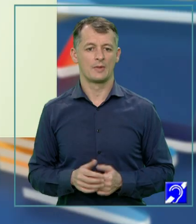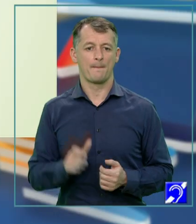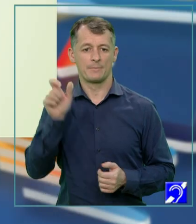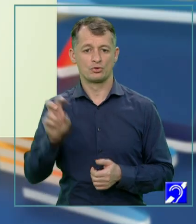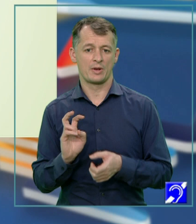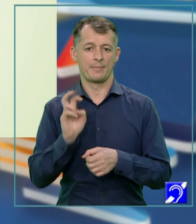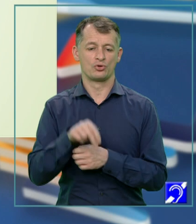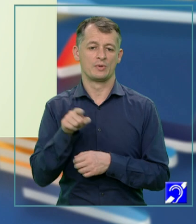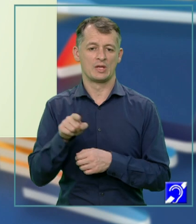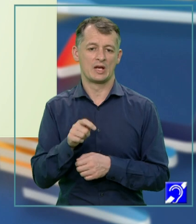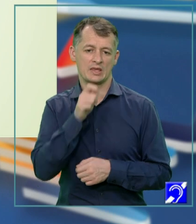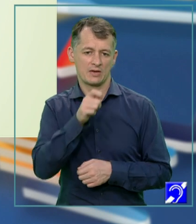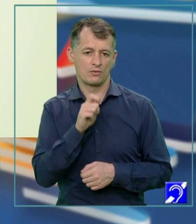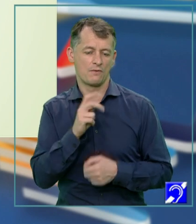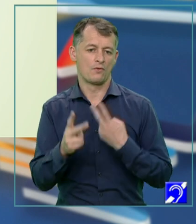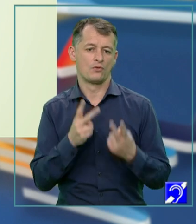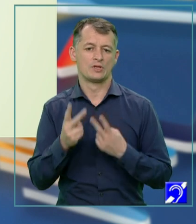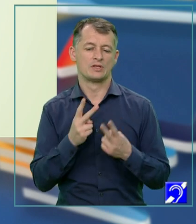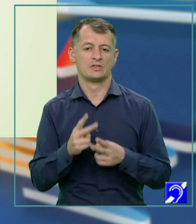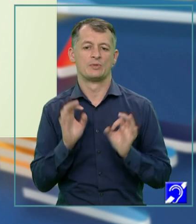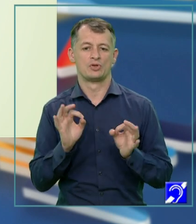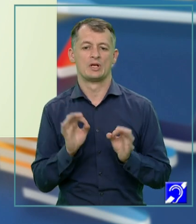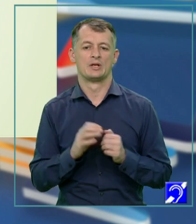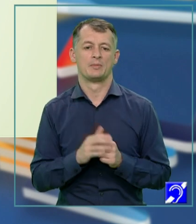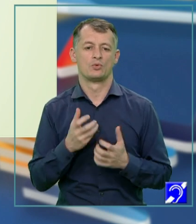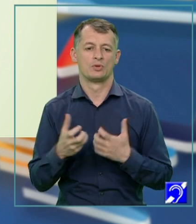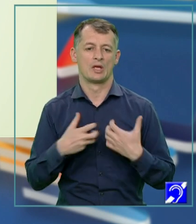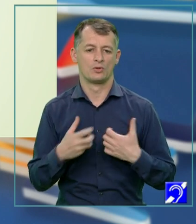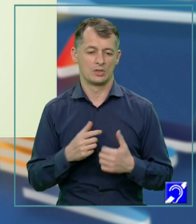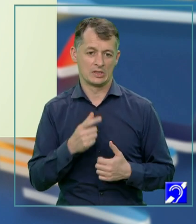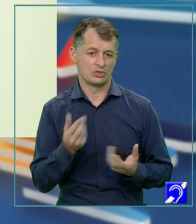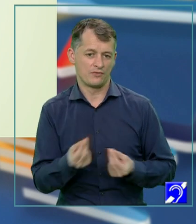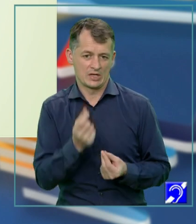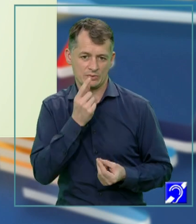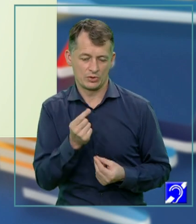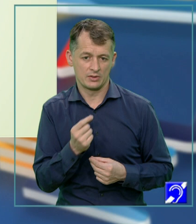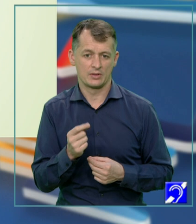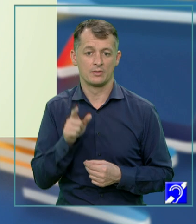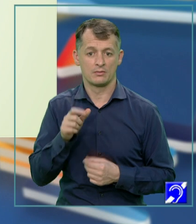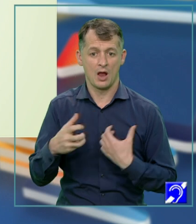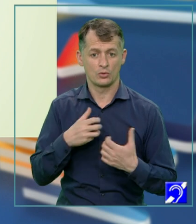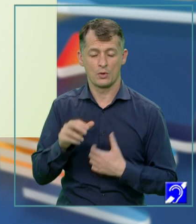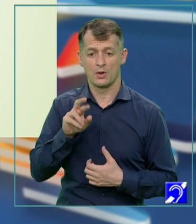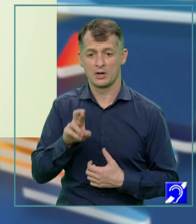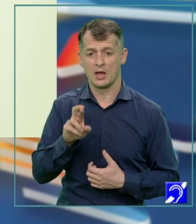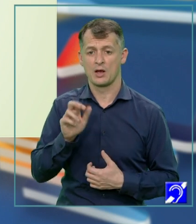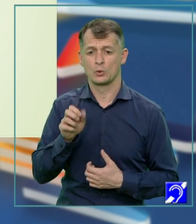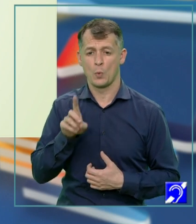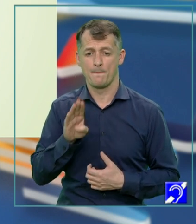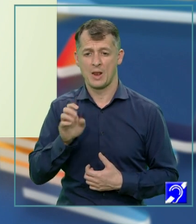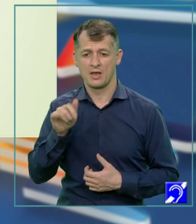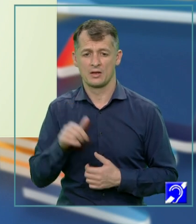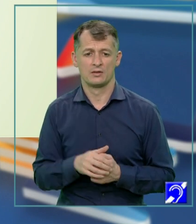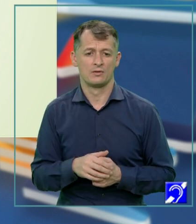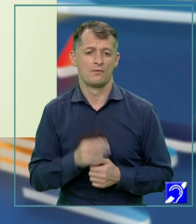interviu folosesc registrul lexical specific teatrului. În câteva răspunsuri, maestrul Radu Beligana apelează la structuri textuale, precum